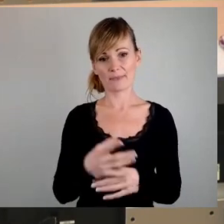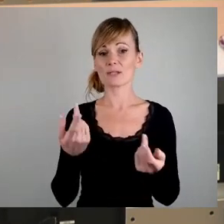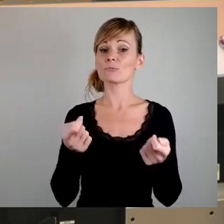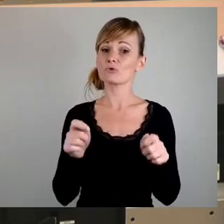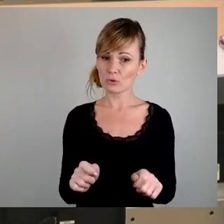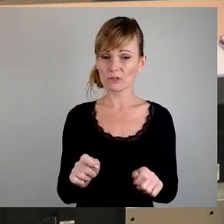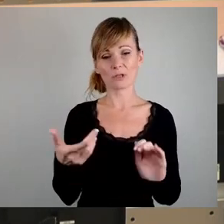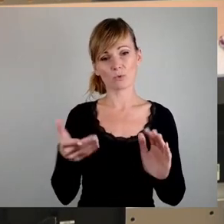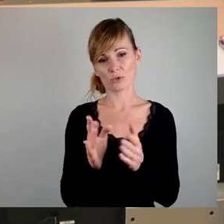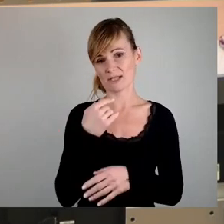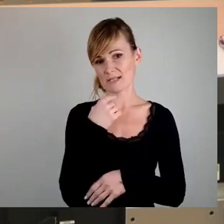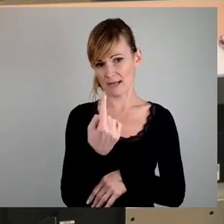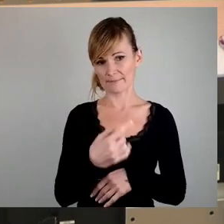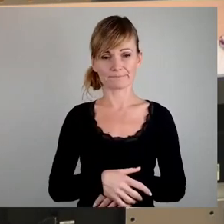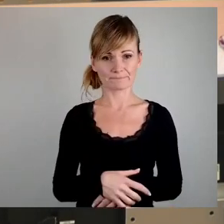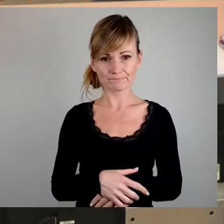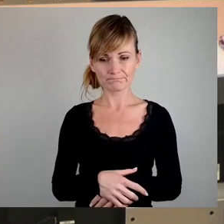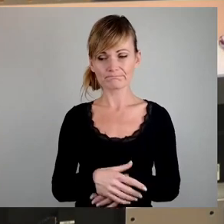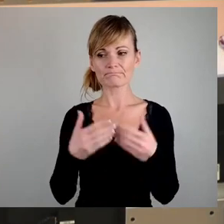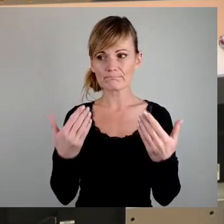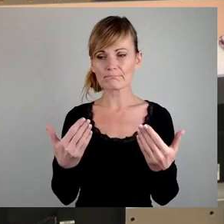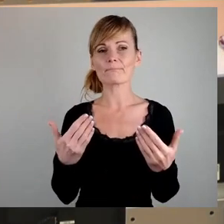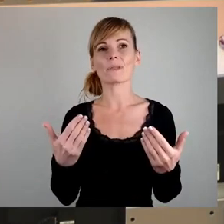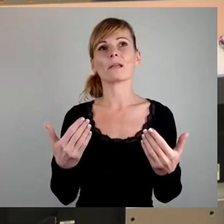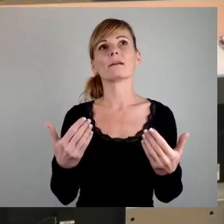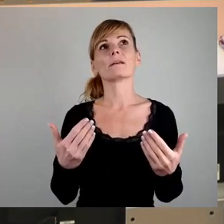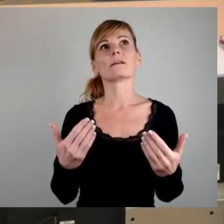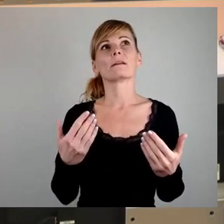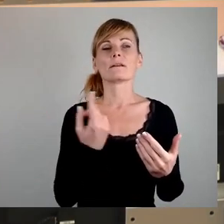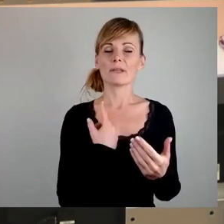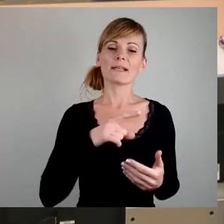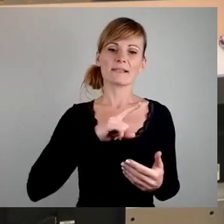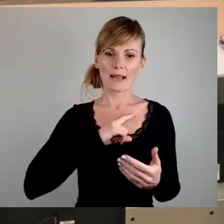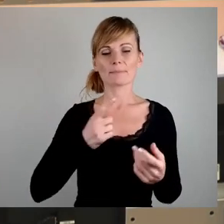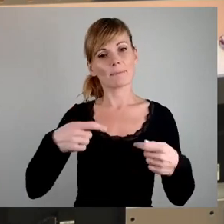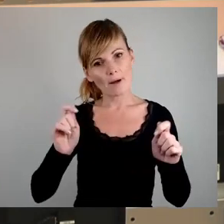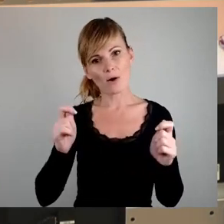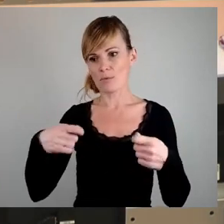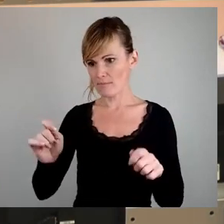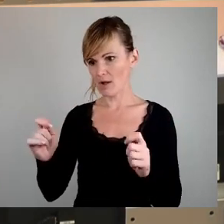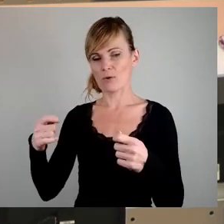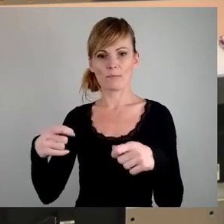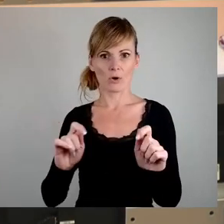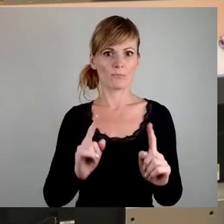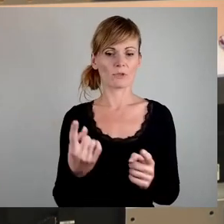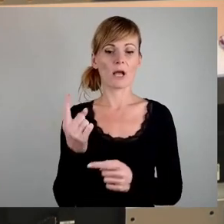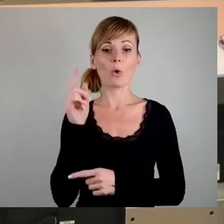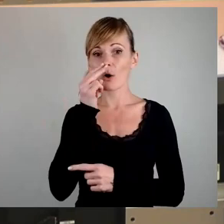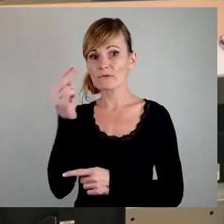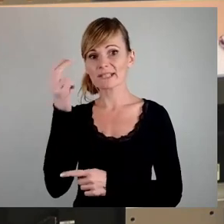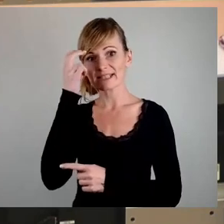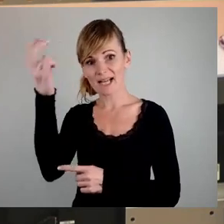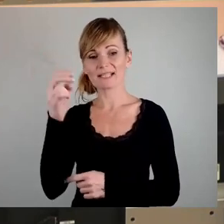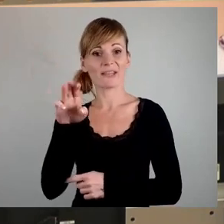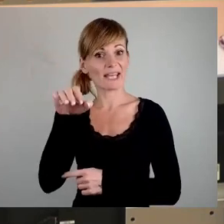sagen, es ist ja dann immer wieder in Rede, wir müssen selber wieder bauen. Und wir haben es gehört, auch im Aufsichtsrat, momentan baut die WD leider nichts. Und wir haben gehört,